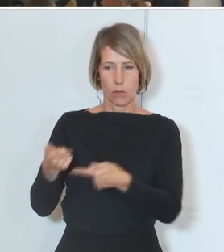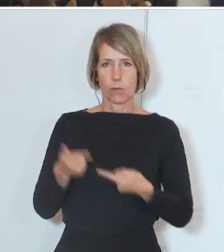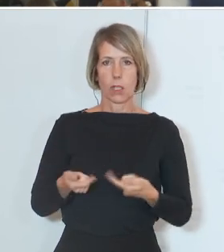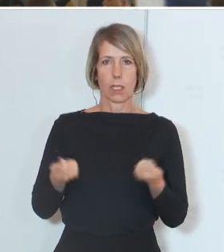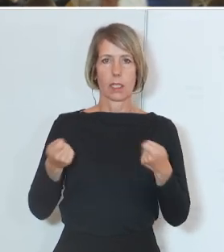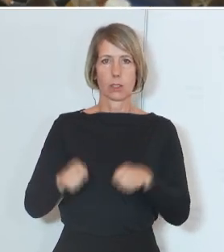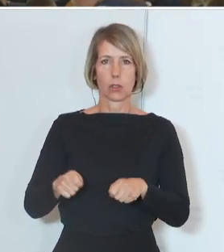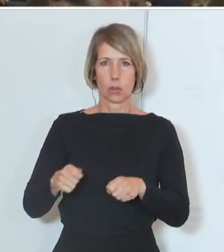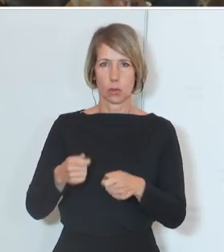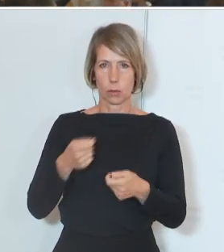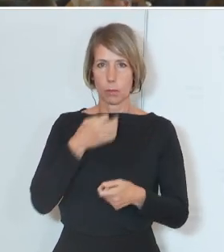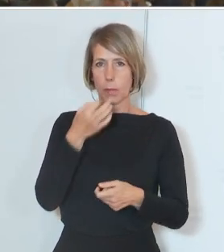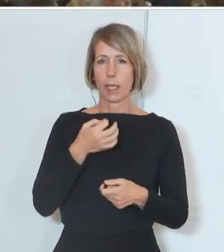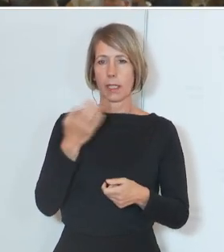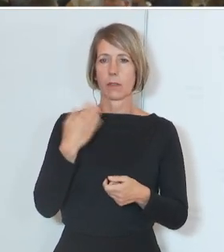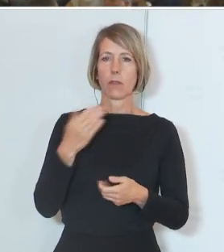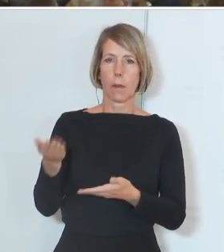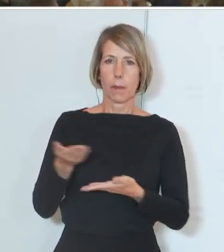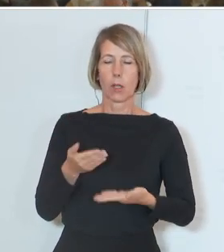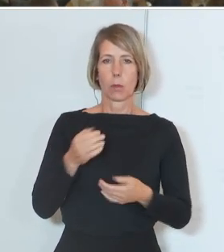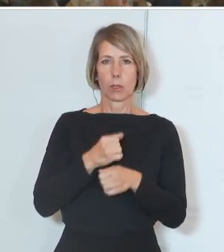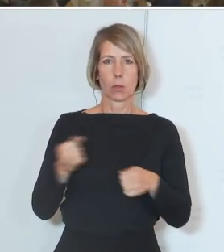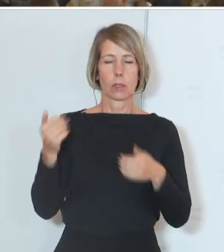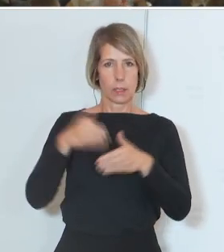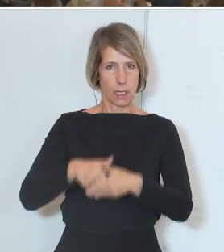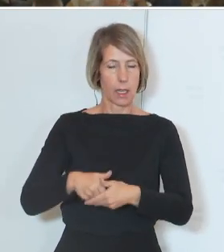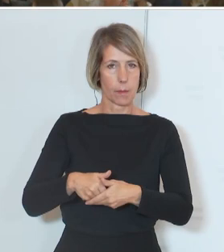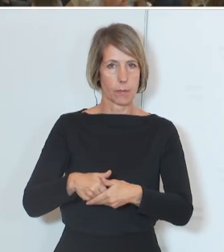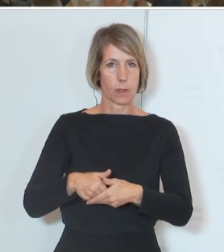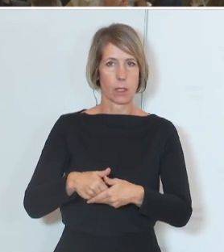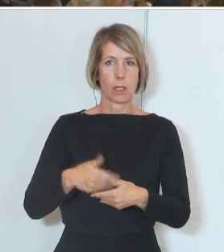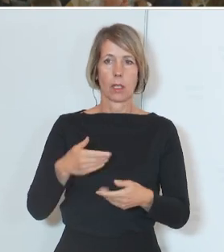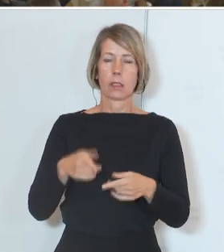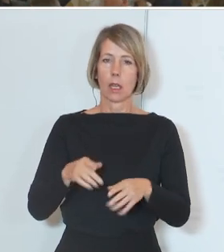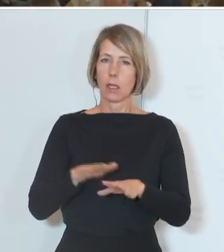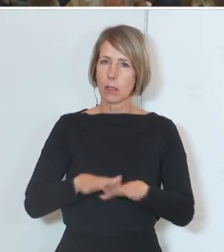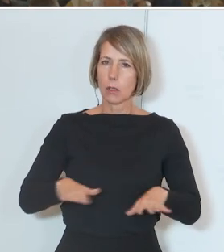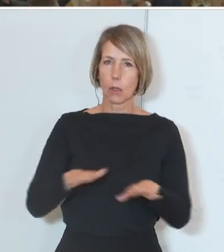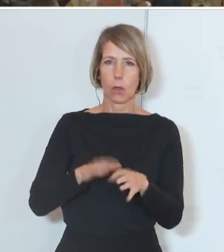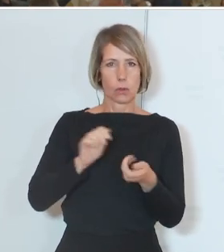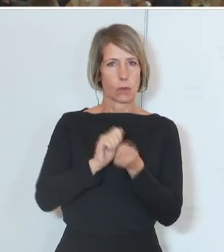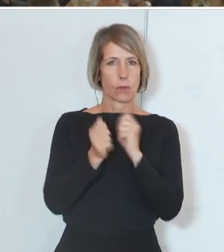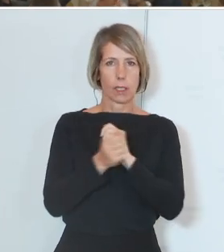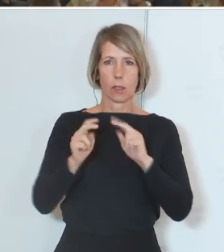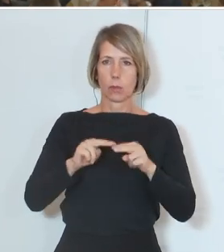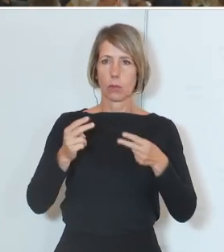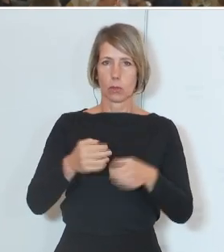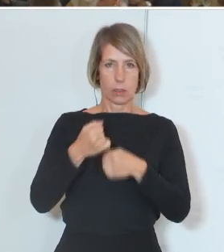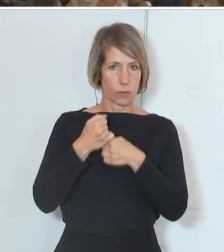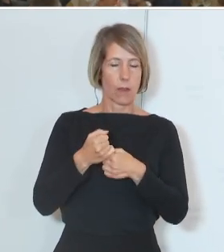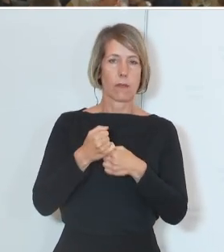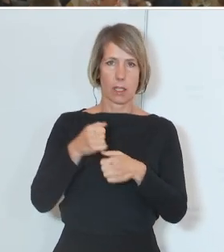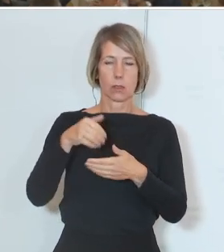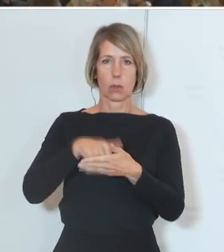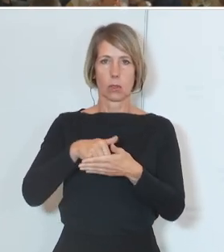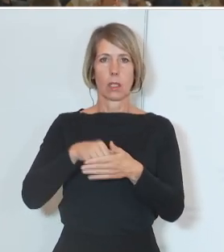Den habe ich letzte Woche am Donnerstagabend bekommen. Hier geht es um wirklich grundlegende Veränderungen auch unserer Bundesverfassung. Das muss auch genau